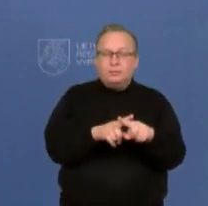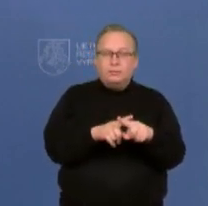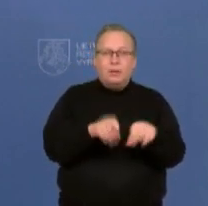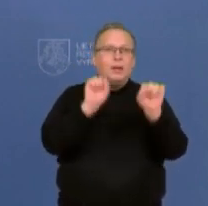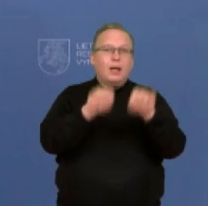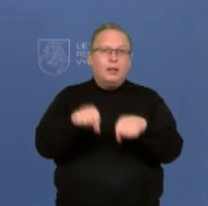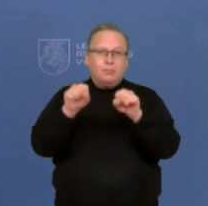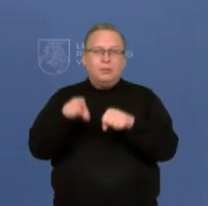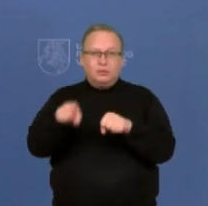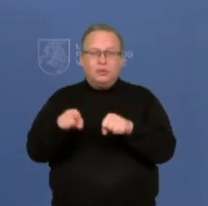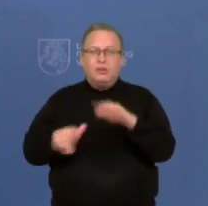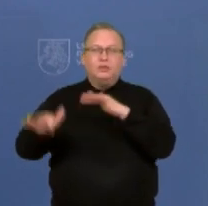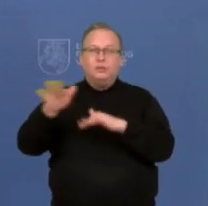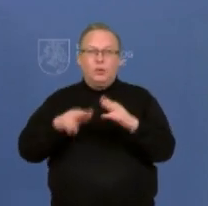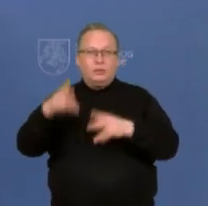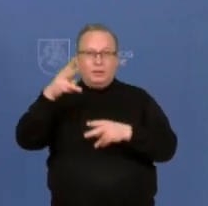šitą situaciją?